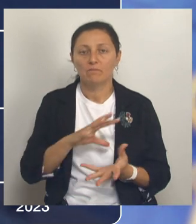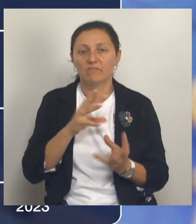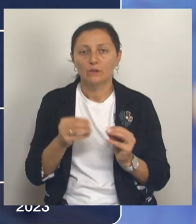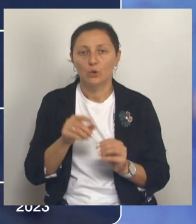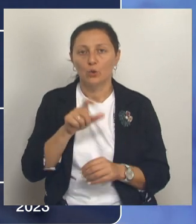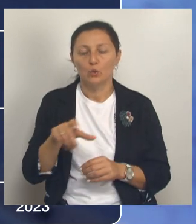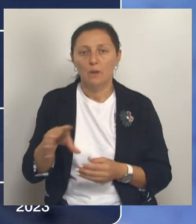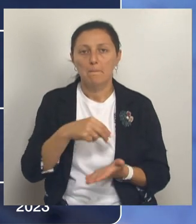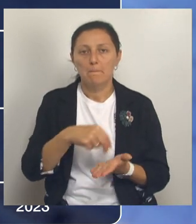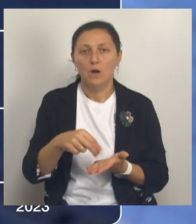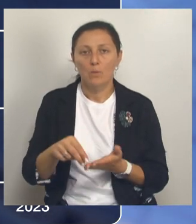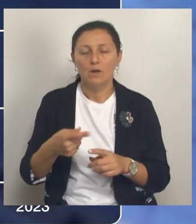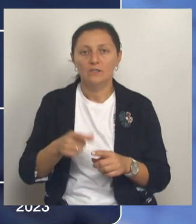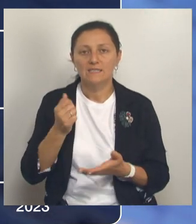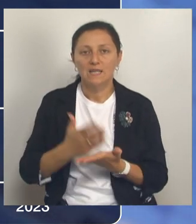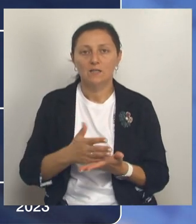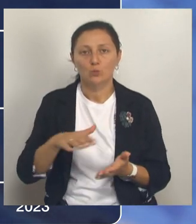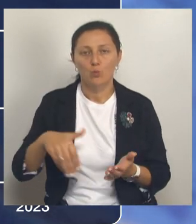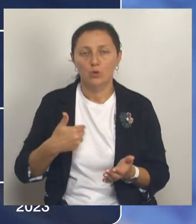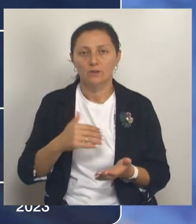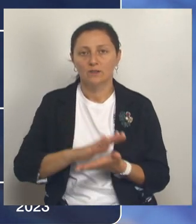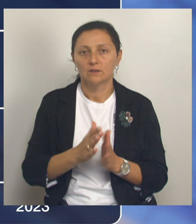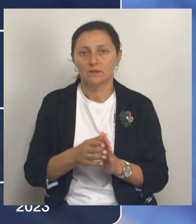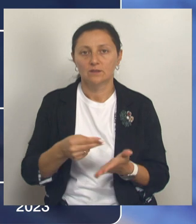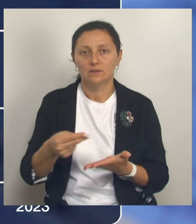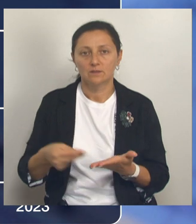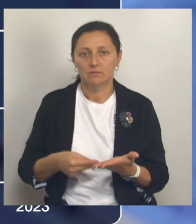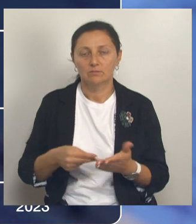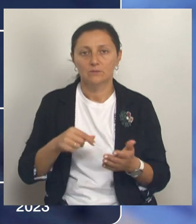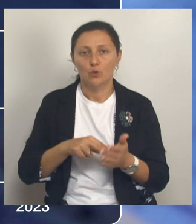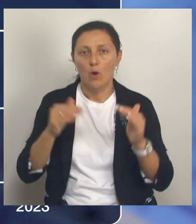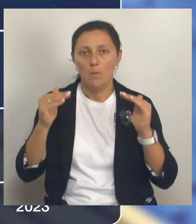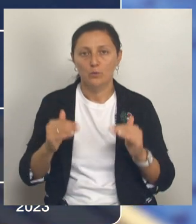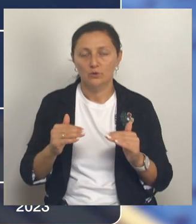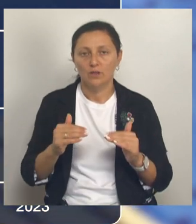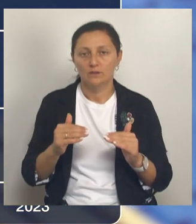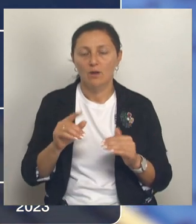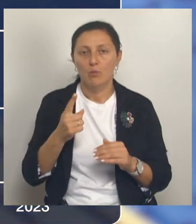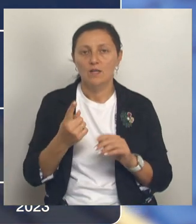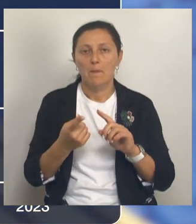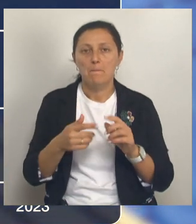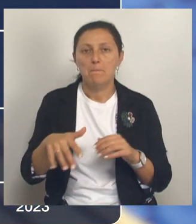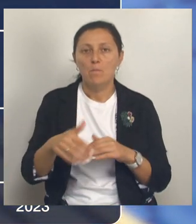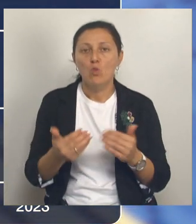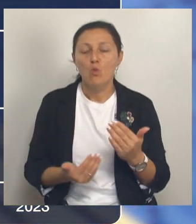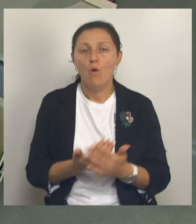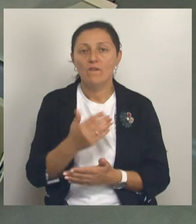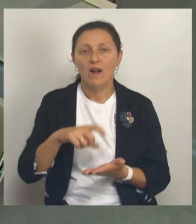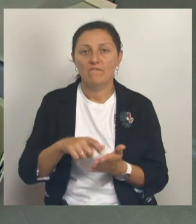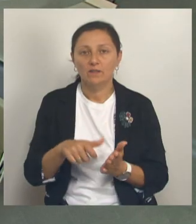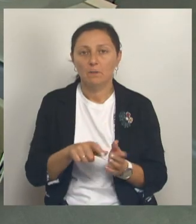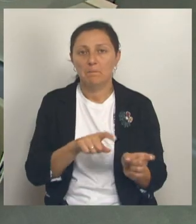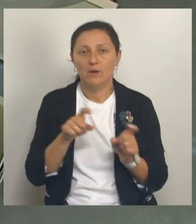покупают жилье, которое сразу после заключения сделки теряет до трети своей стоимости. Только потому, что из первичного рынка переходит на вторичный.